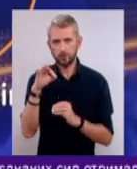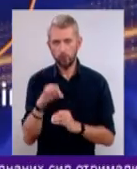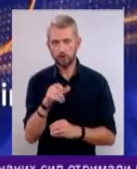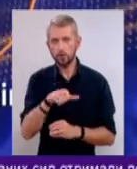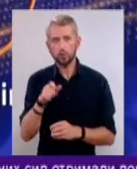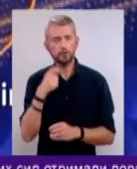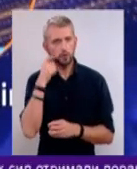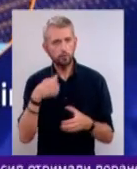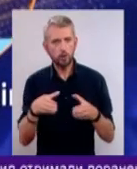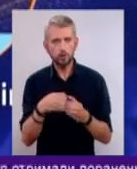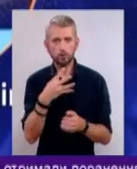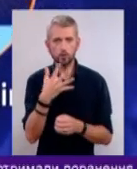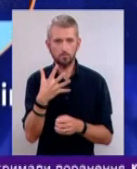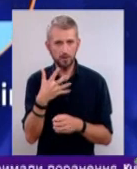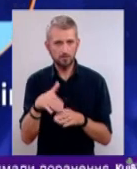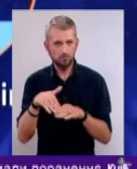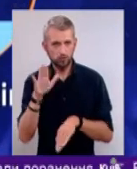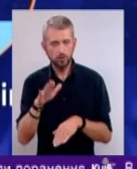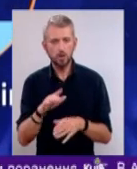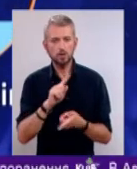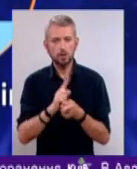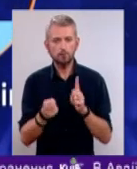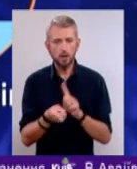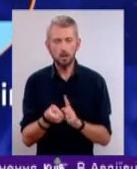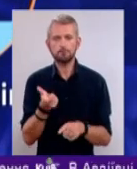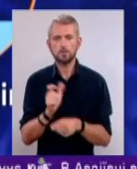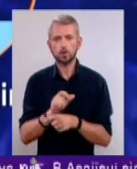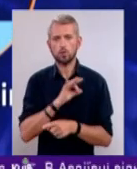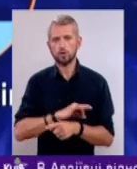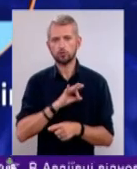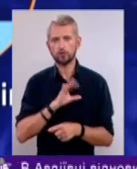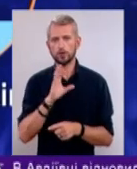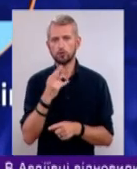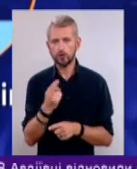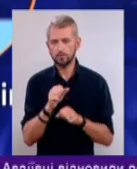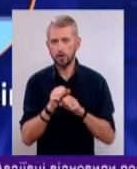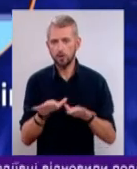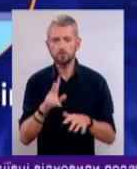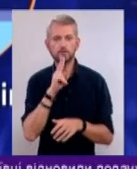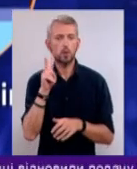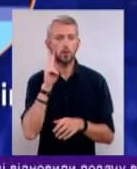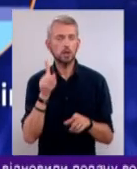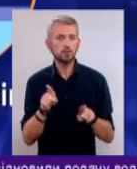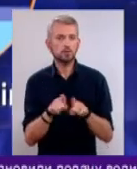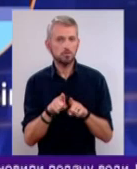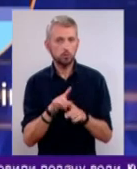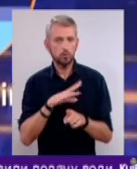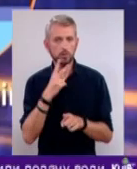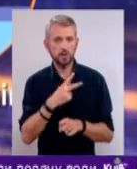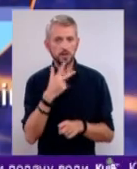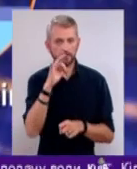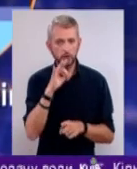вікової категорії 45+, стали навпаки, більше користуватися соцмережами. Два роки тому таких було 23%,